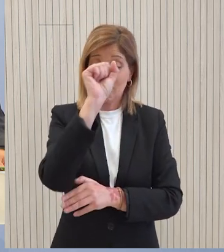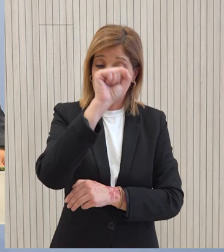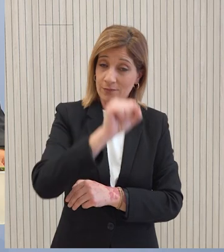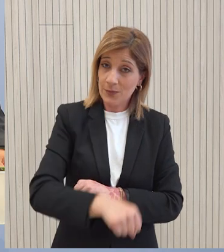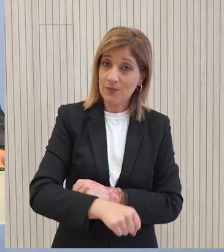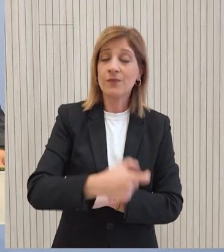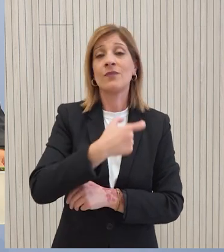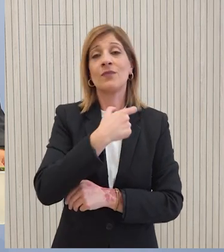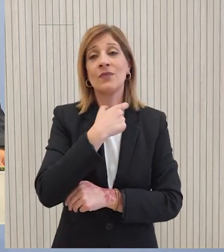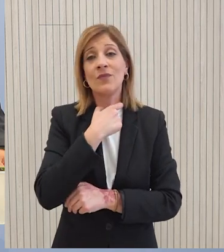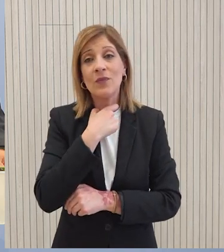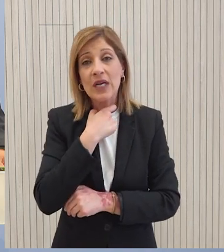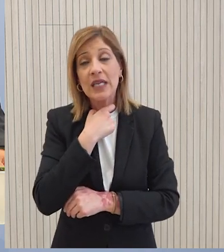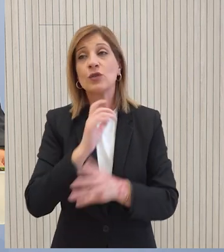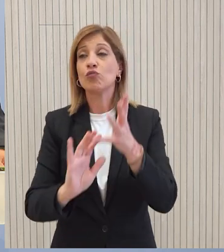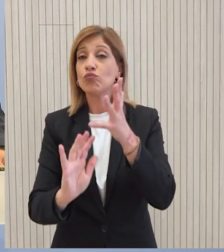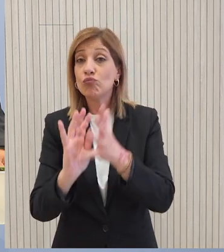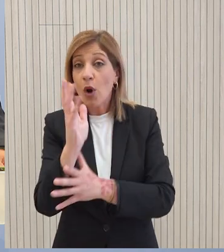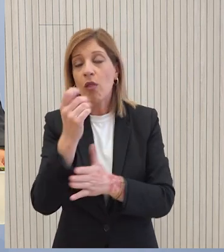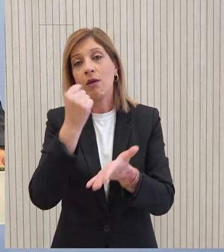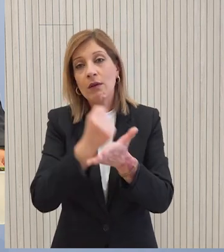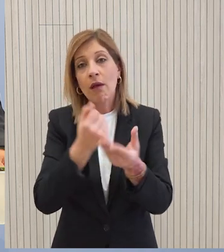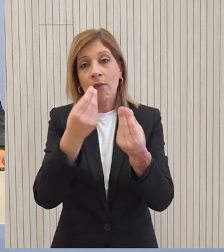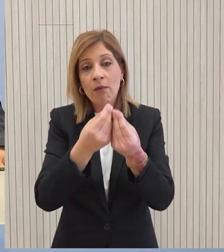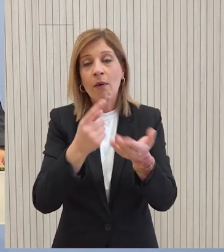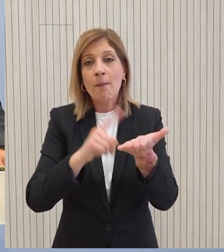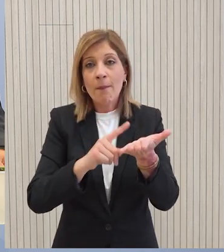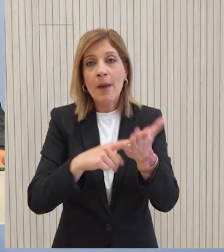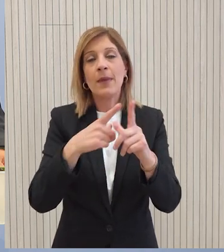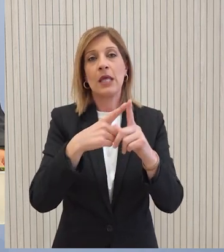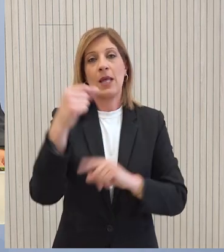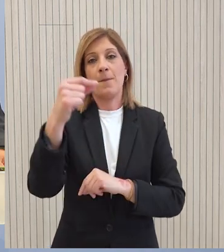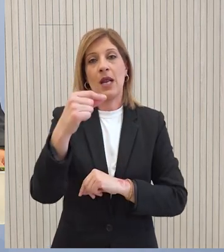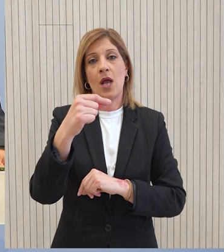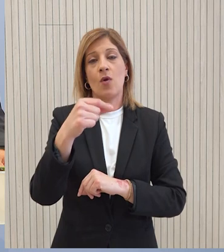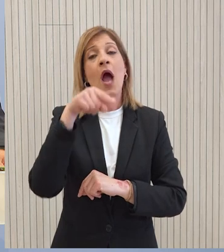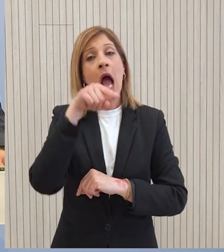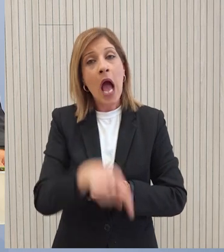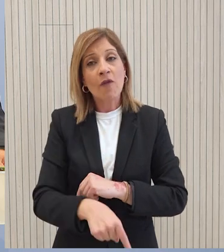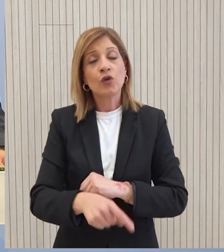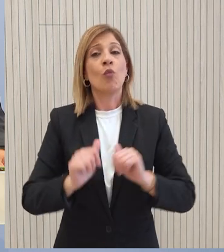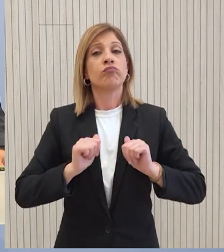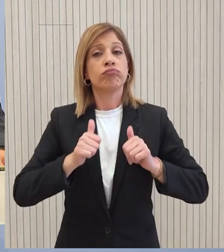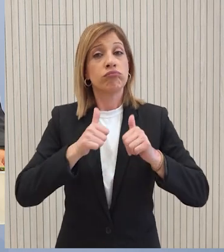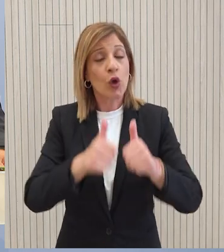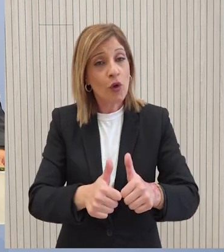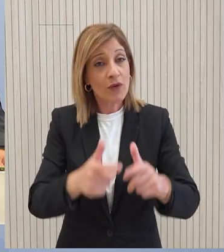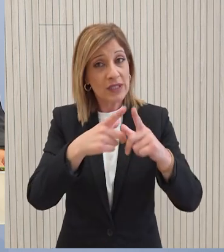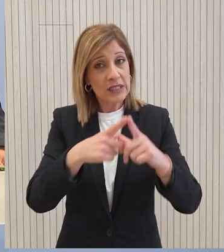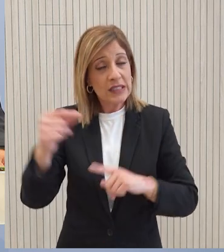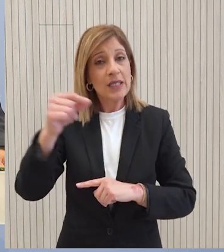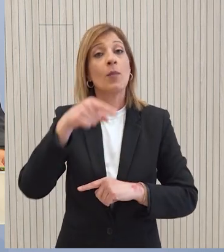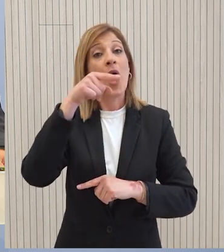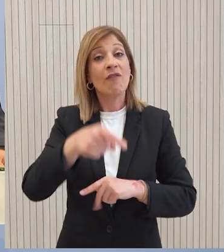αυτονόητη από την αντίστοιχη πρόοδο και στον Κυπριακό θεωρούμε ότι είναι αυτές οι πρωτοβουλίες που στέλνουν εκείνο το θετικό μήνυμα